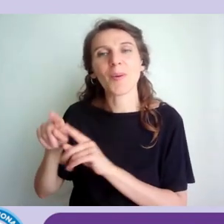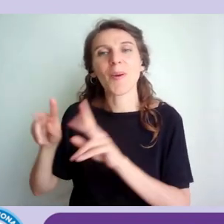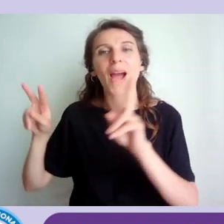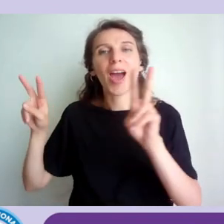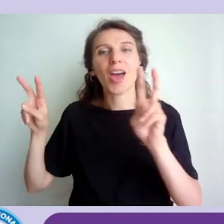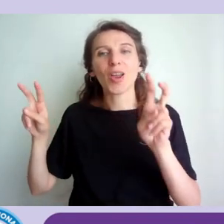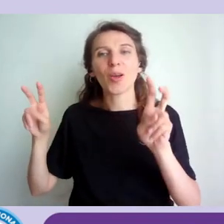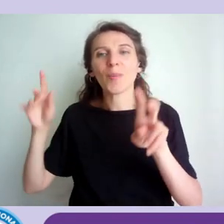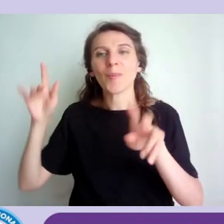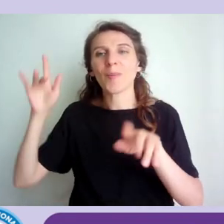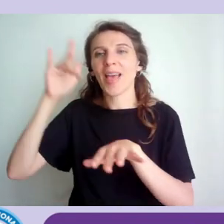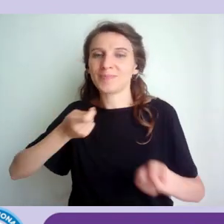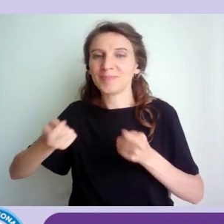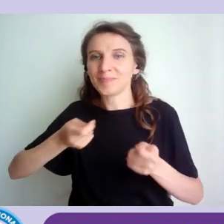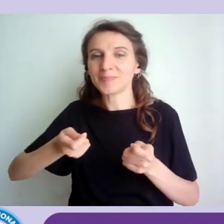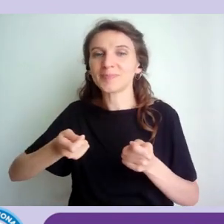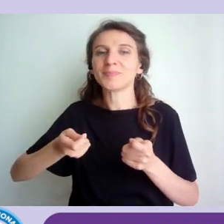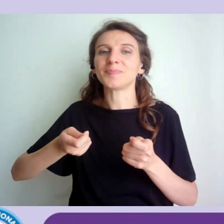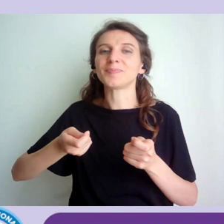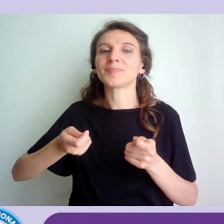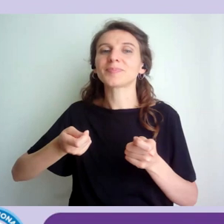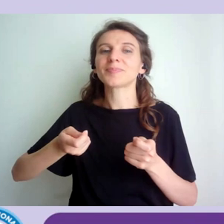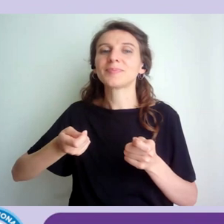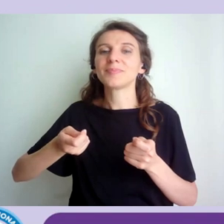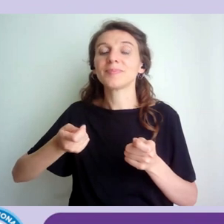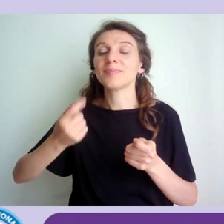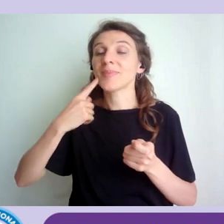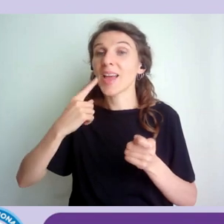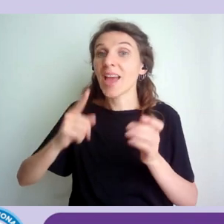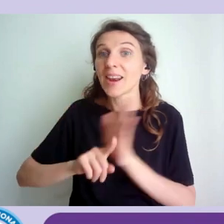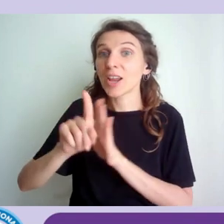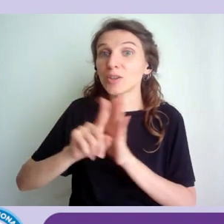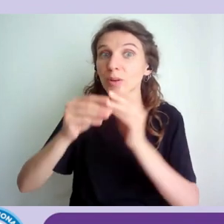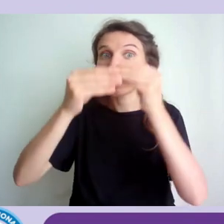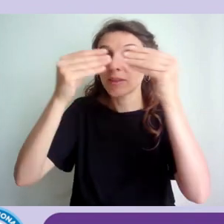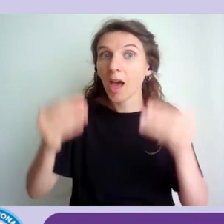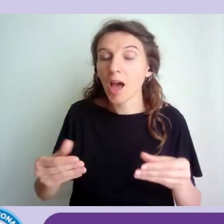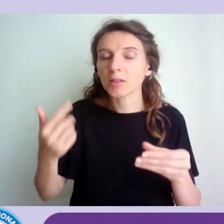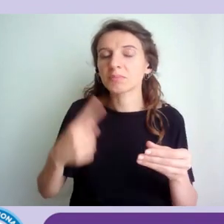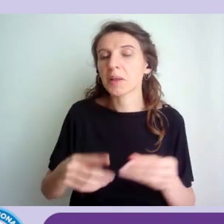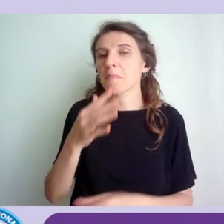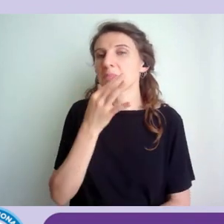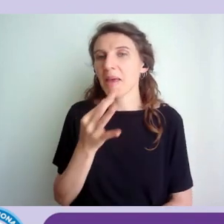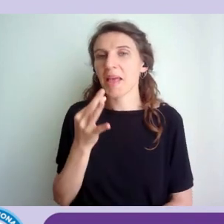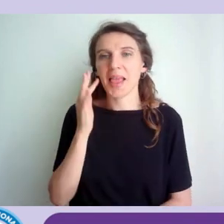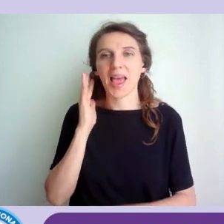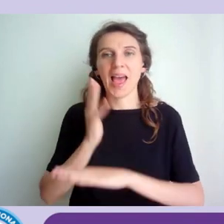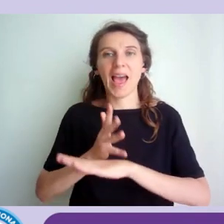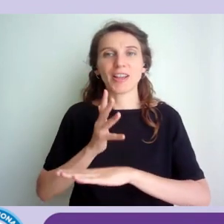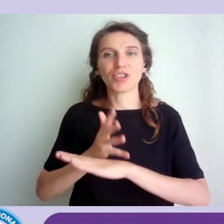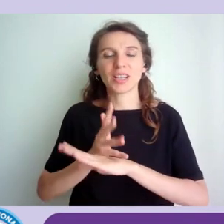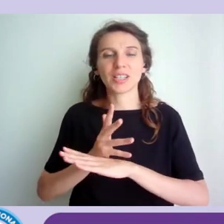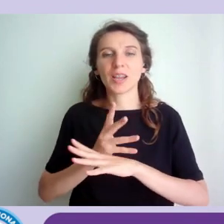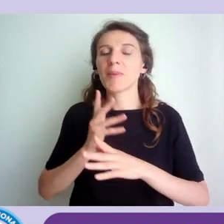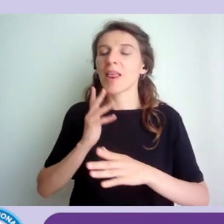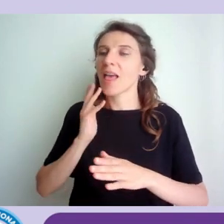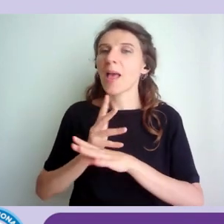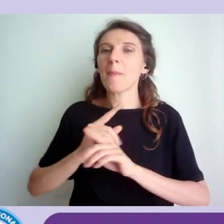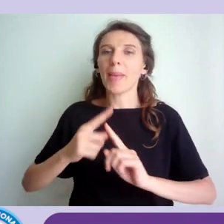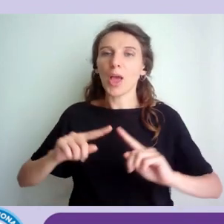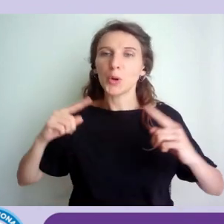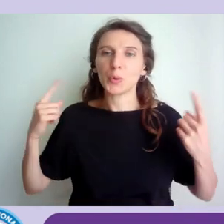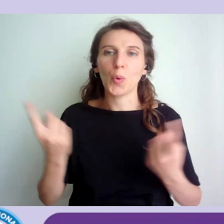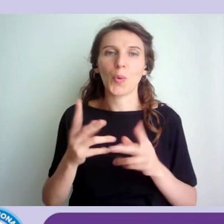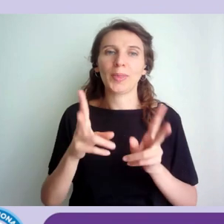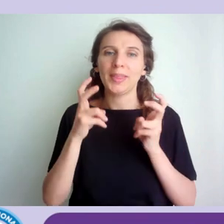e come sempre la realizzazione è una soluzione bella accessibile e fruibile da tutti quindi intanto